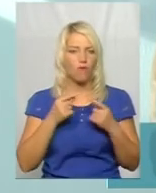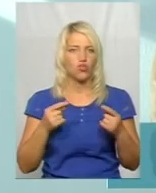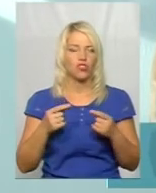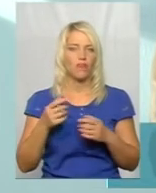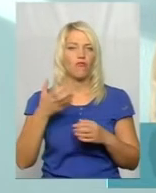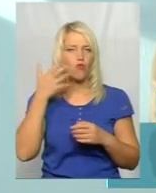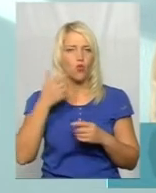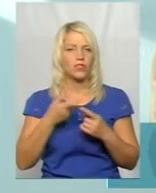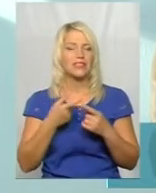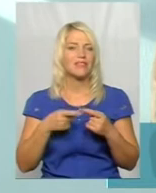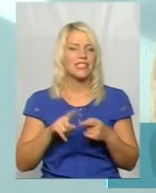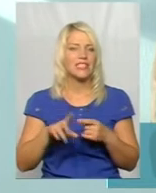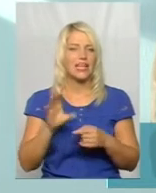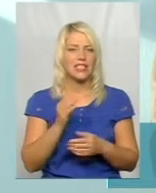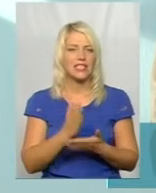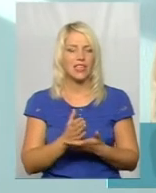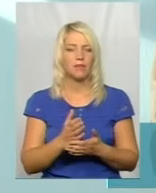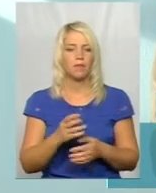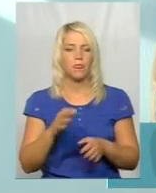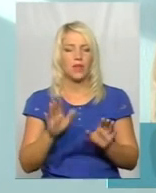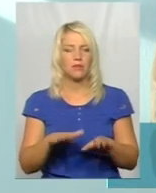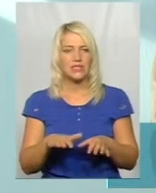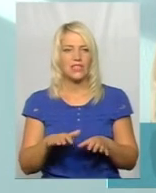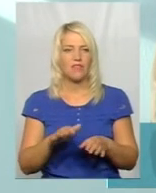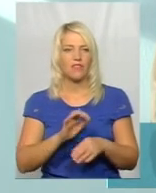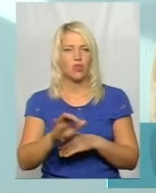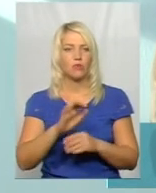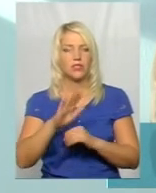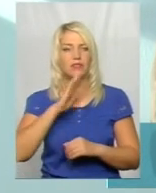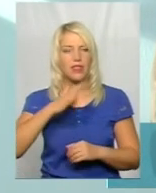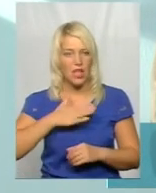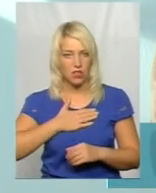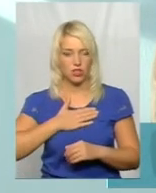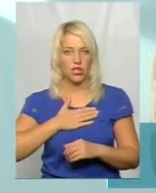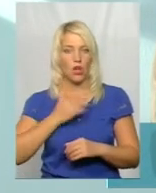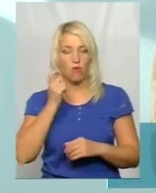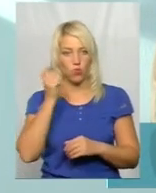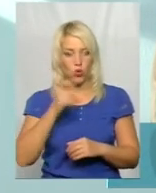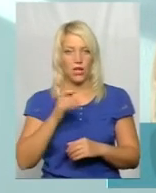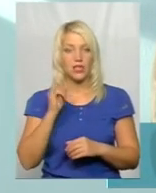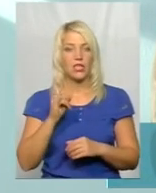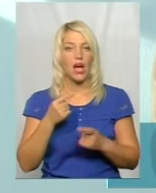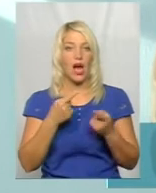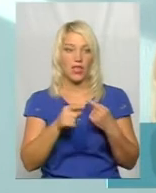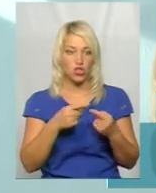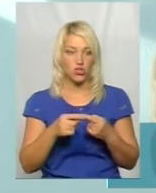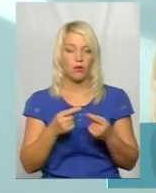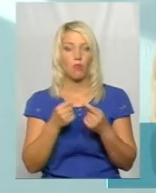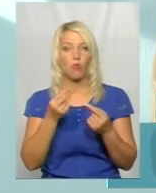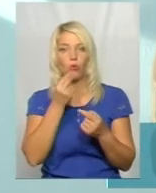це є місцеве виробництво наше, яке в Україні. Решту продуктів